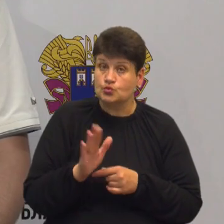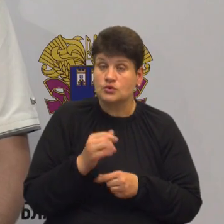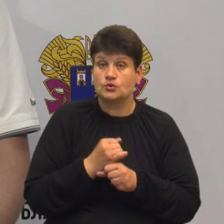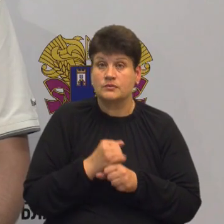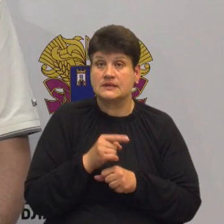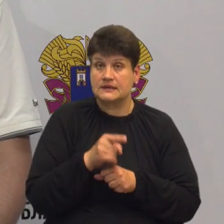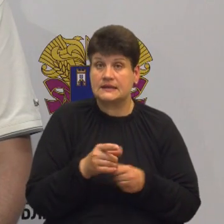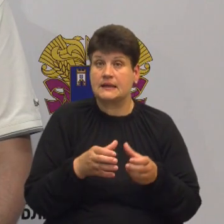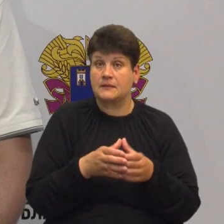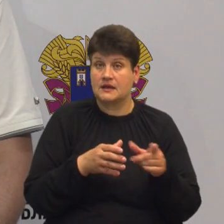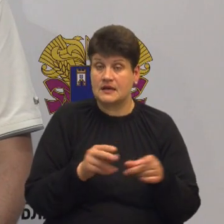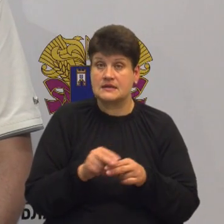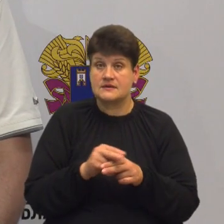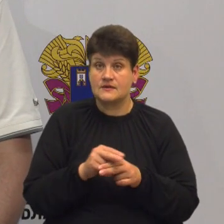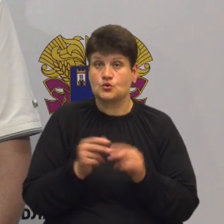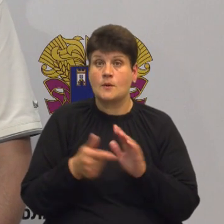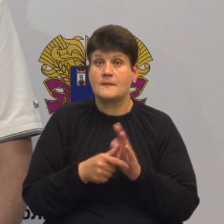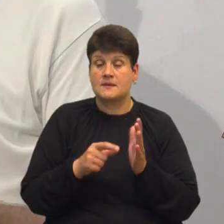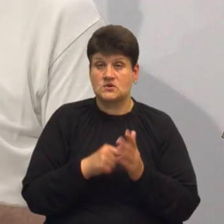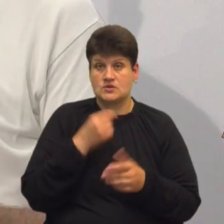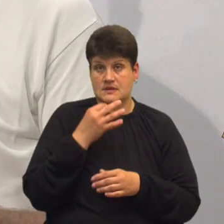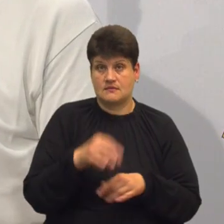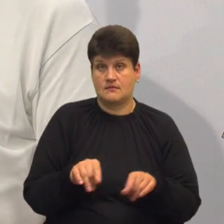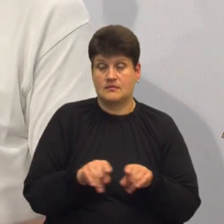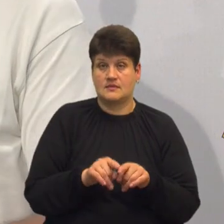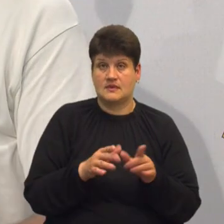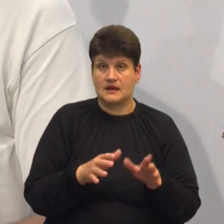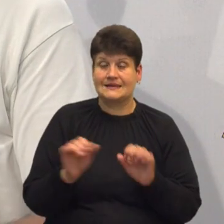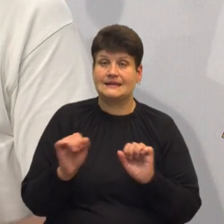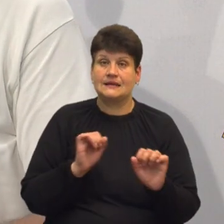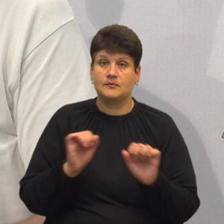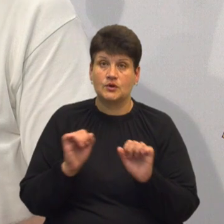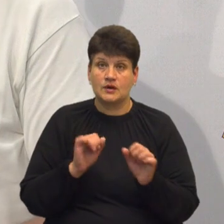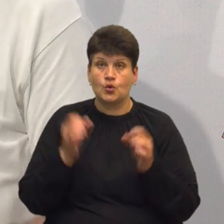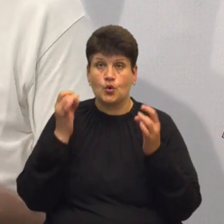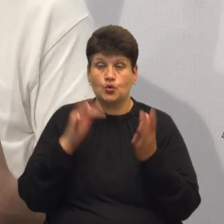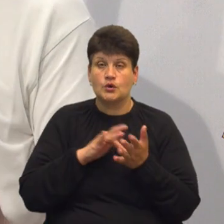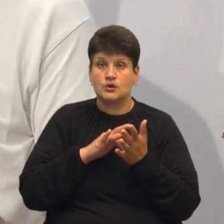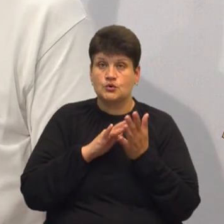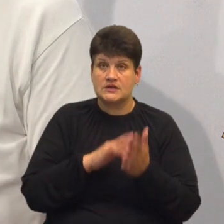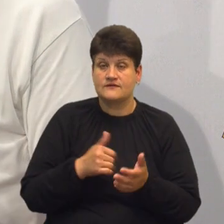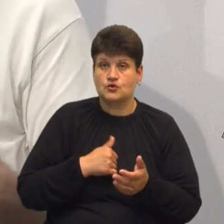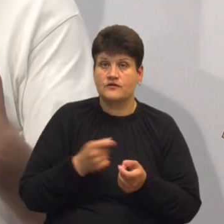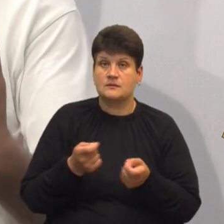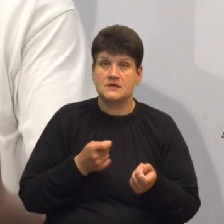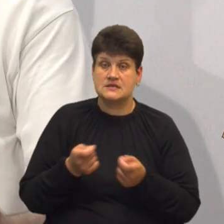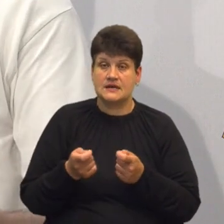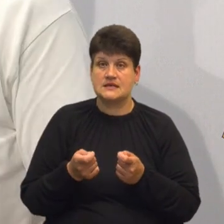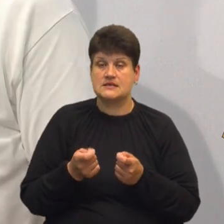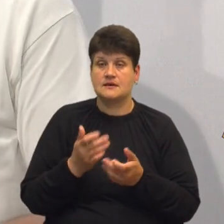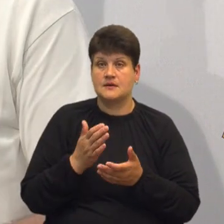нагляд за реставрацією приміщень, він відповів так. Департамент культури та туризму обласної військової адміністрації в рамках своїх повноважень